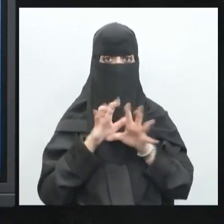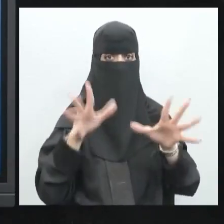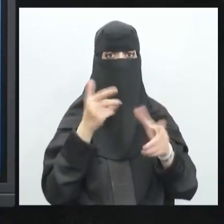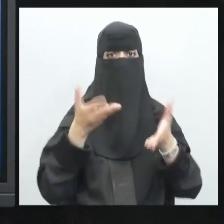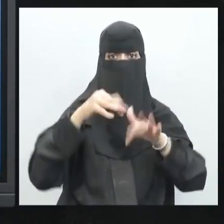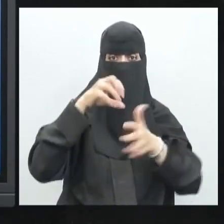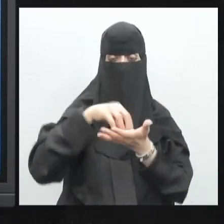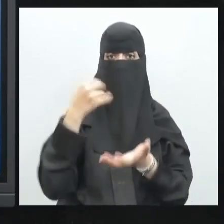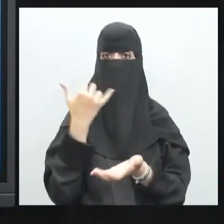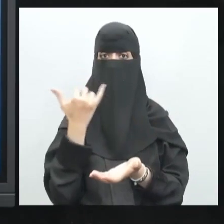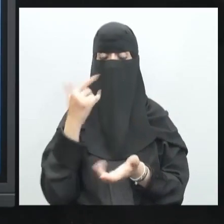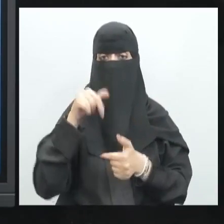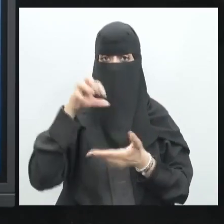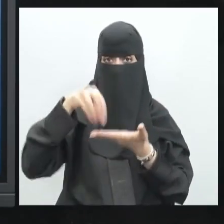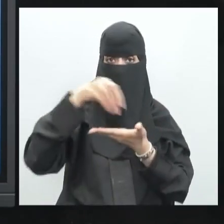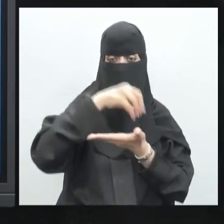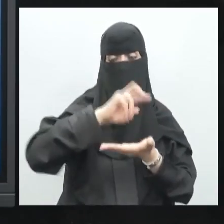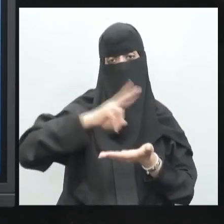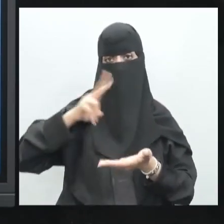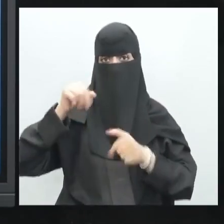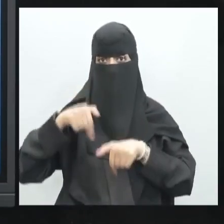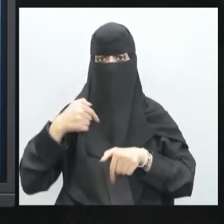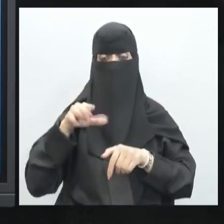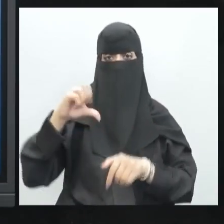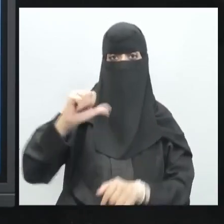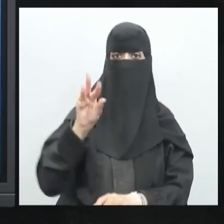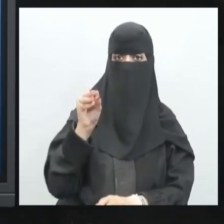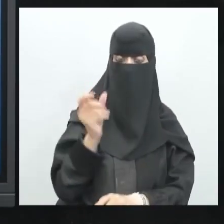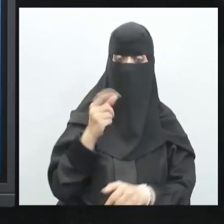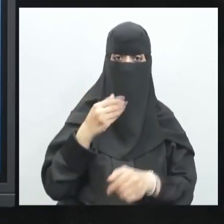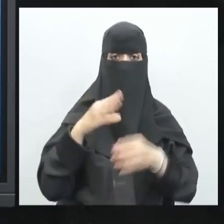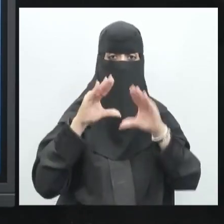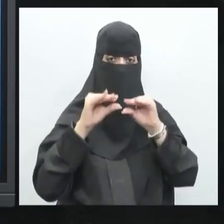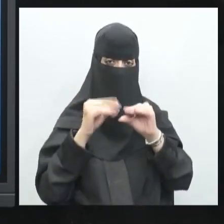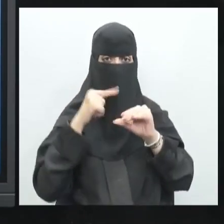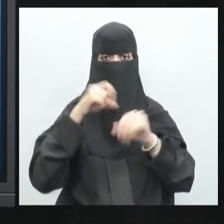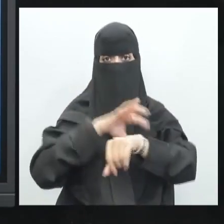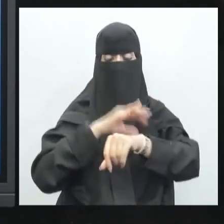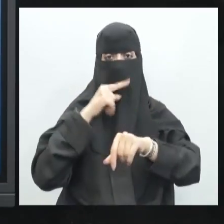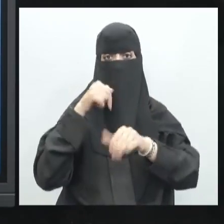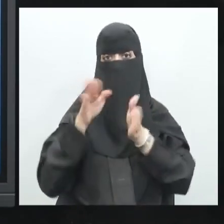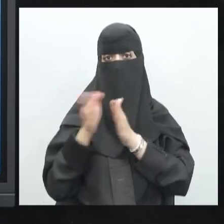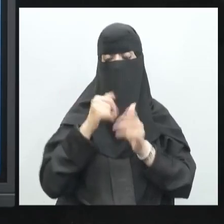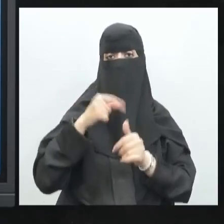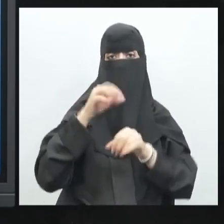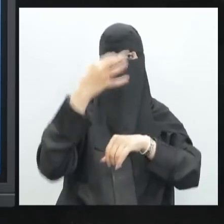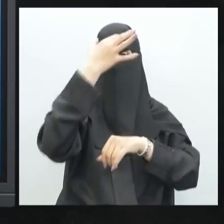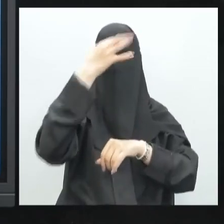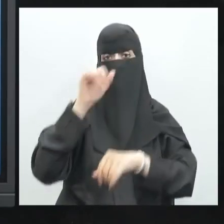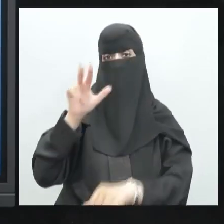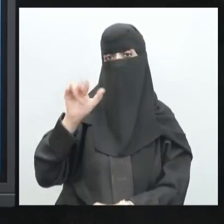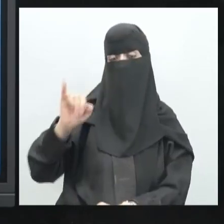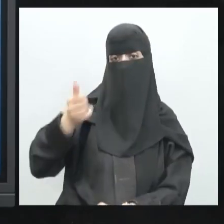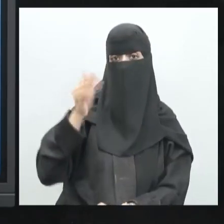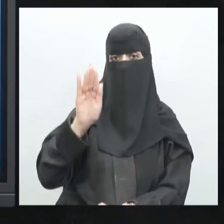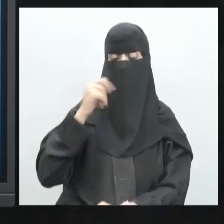عربيا فلكل منطقة تسميتها لهذا المرض سواء وهن العظام تركق العظام مرض الماسية هشاشة العظام